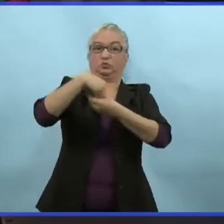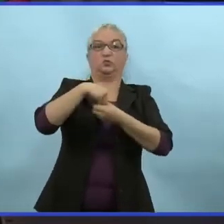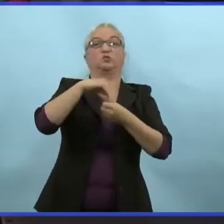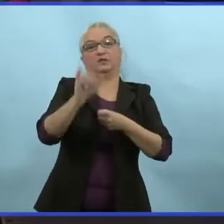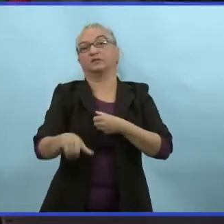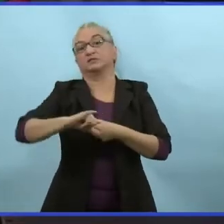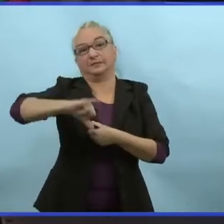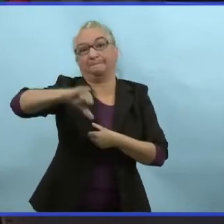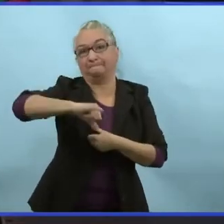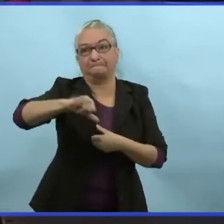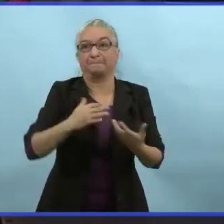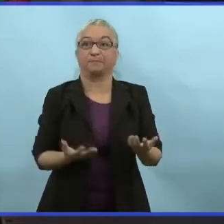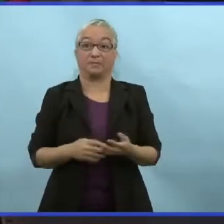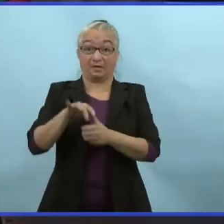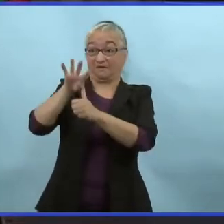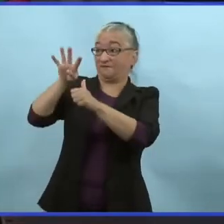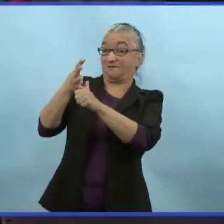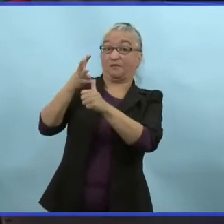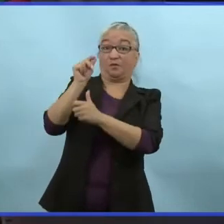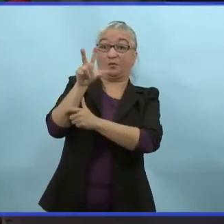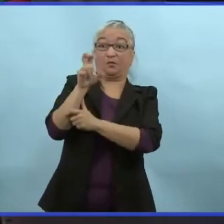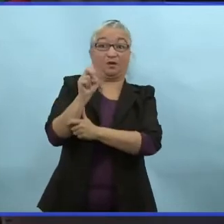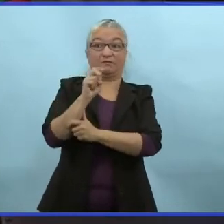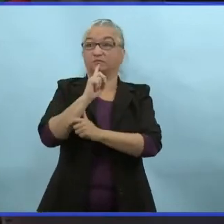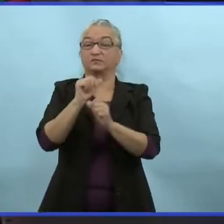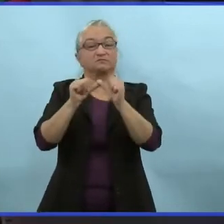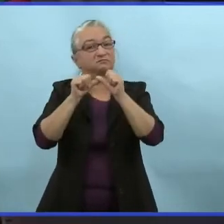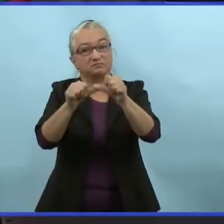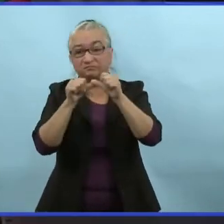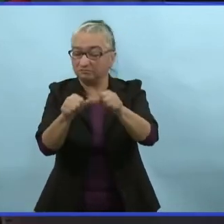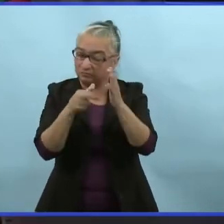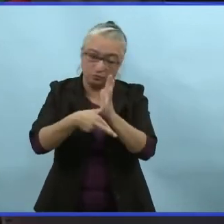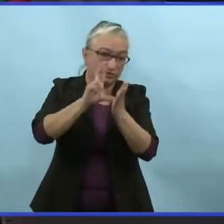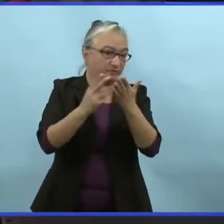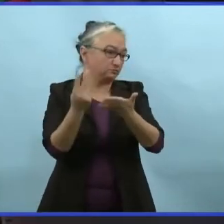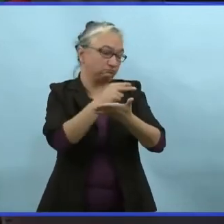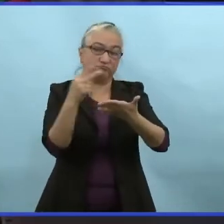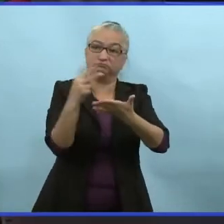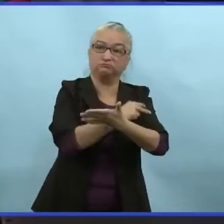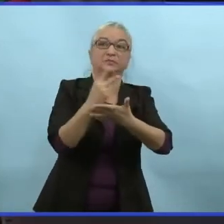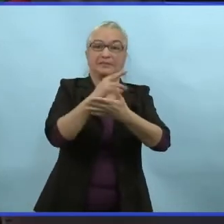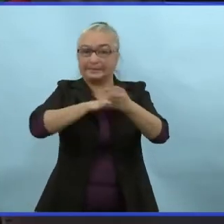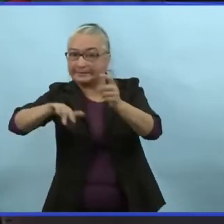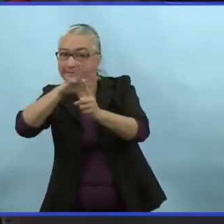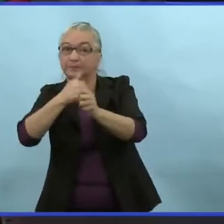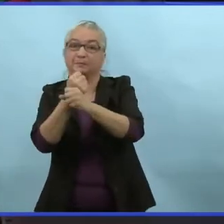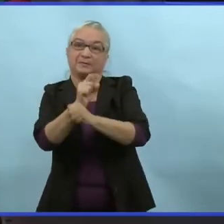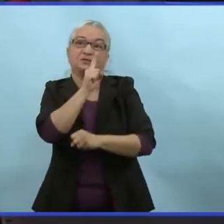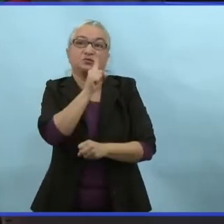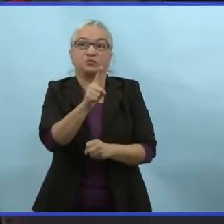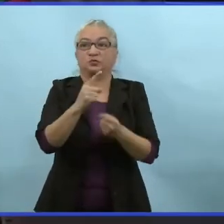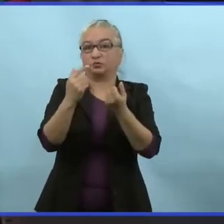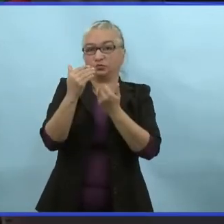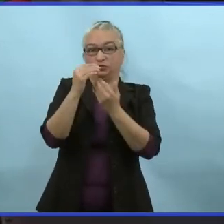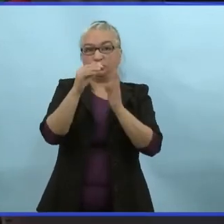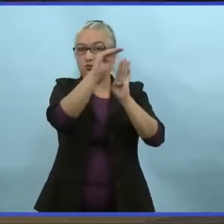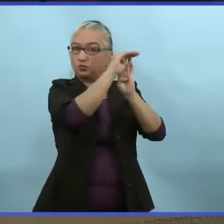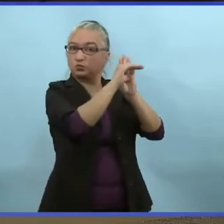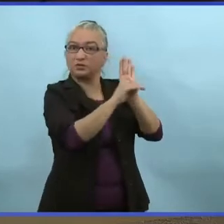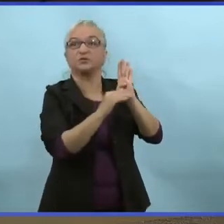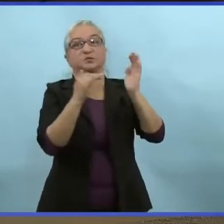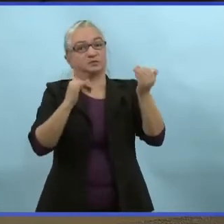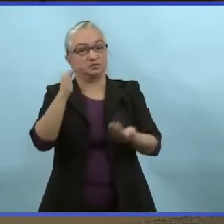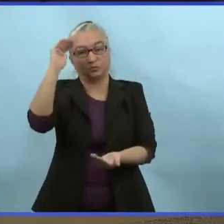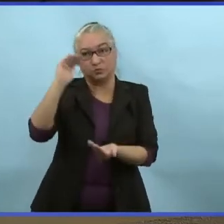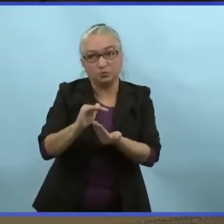reste de la province. Tandis que nous allons de l'avant avec la quatrième vague, nous allons continuer d'examiner les choses et nous essaierons toujours de trouver les